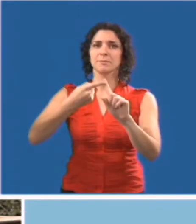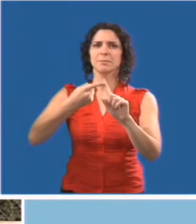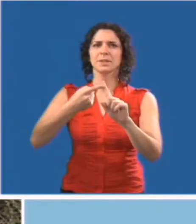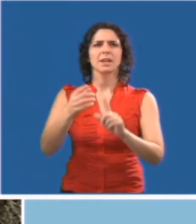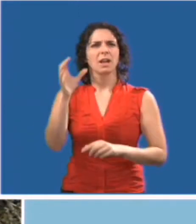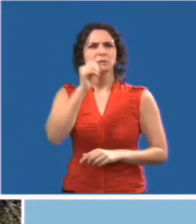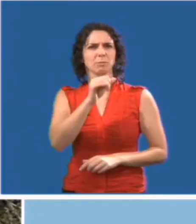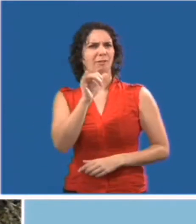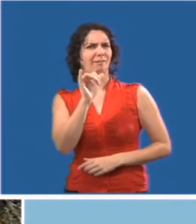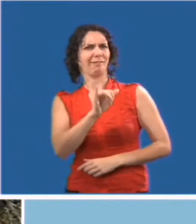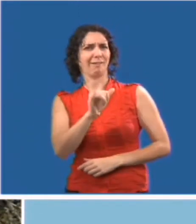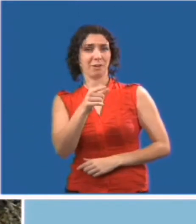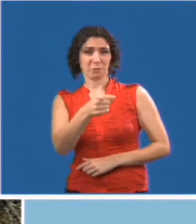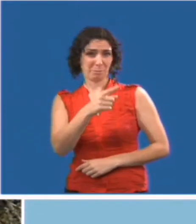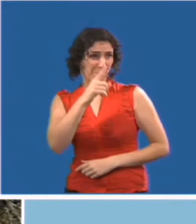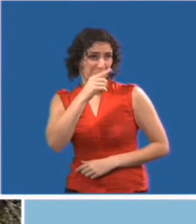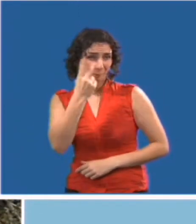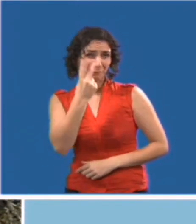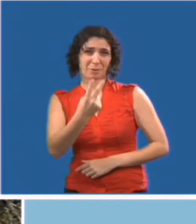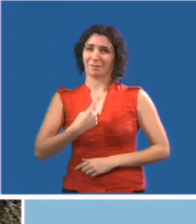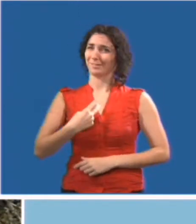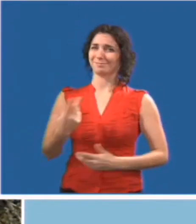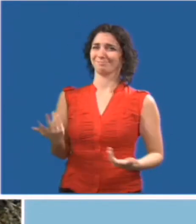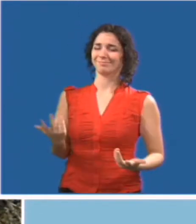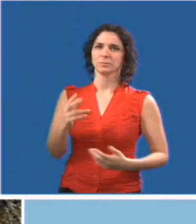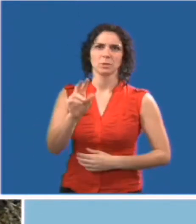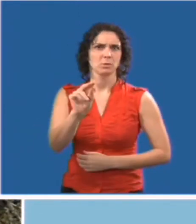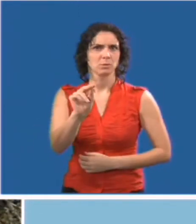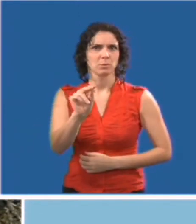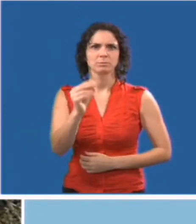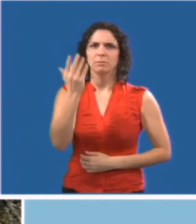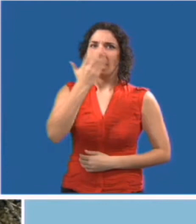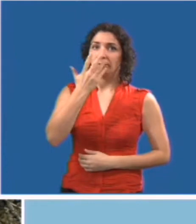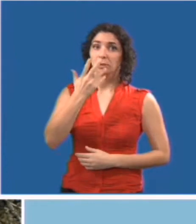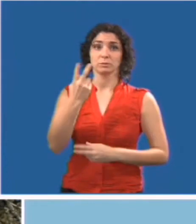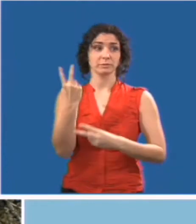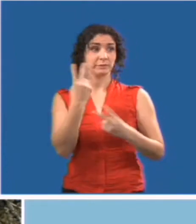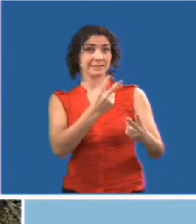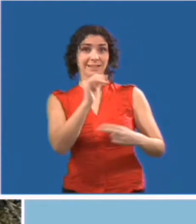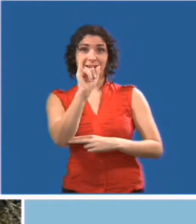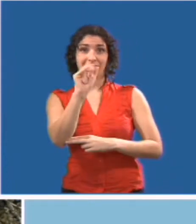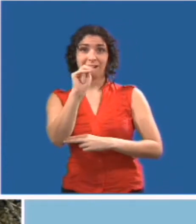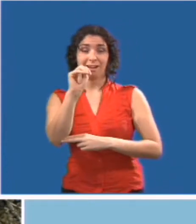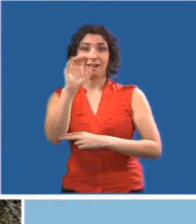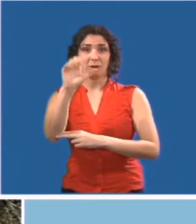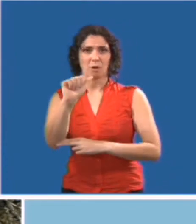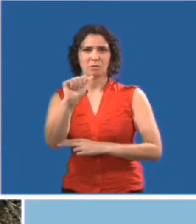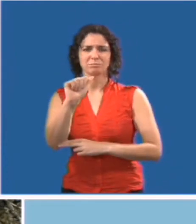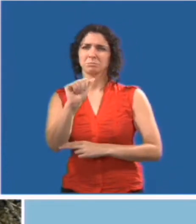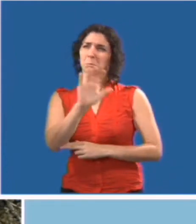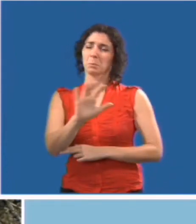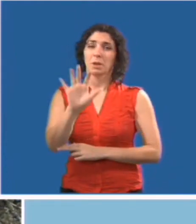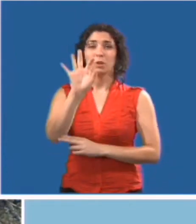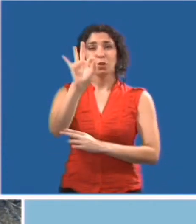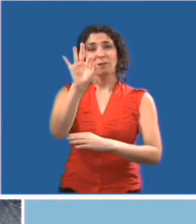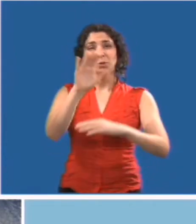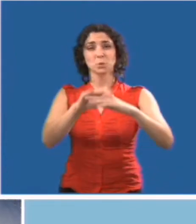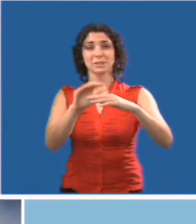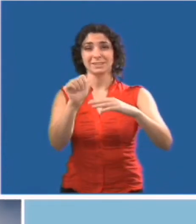revoyons certains conseils pratiques à suivre pour faciliter la vie d'une personne qui ne voit pas bien.